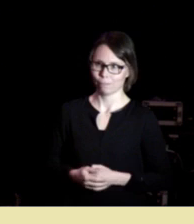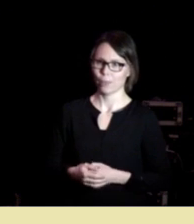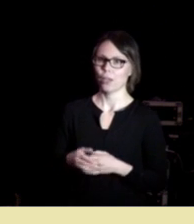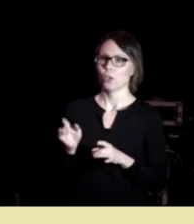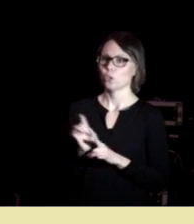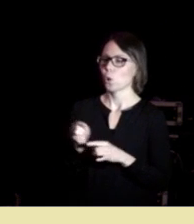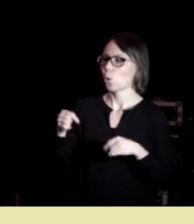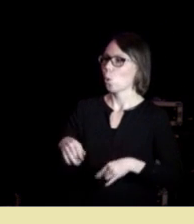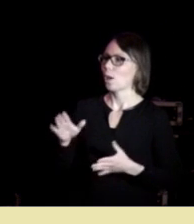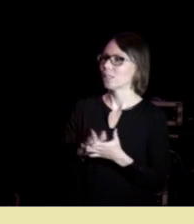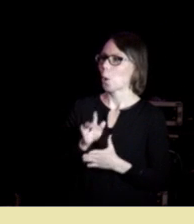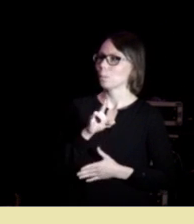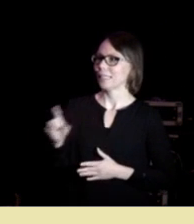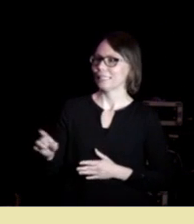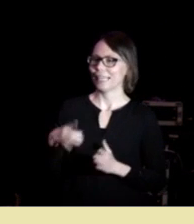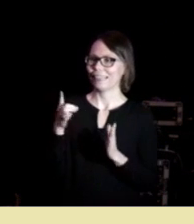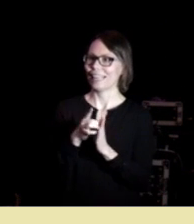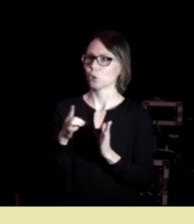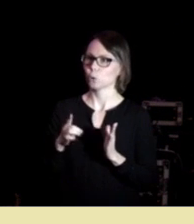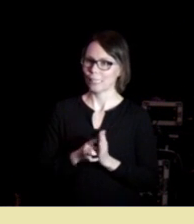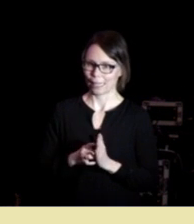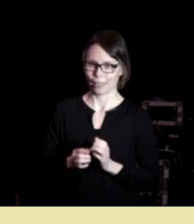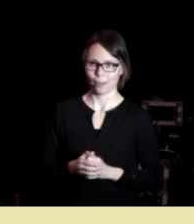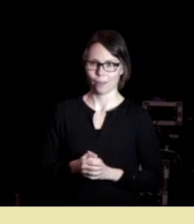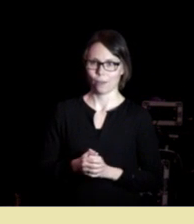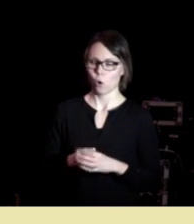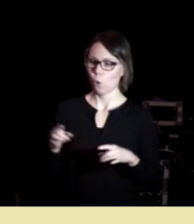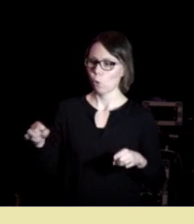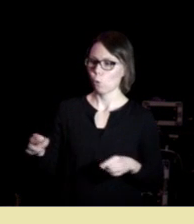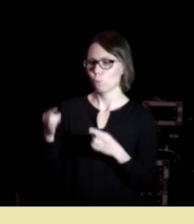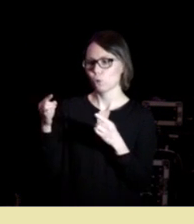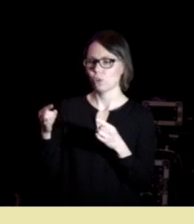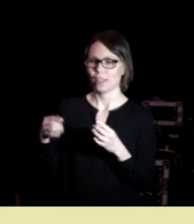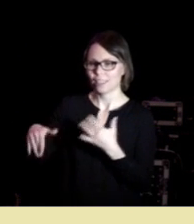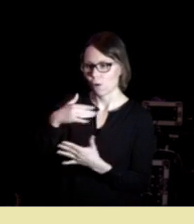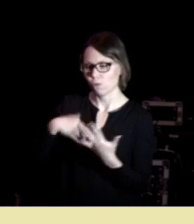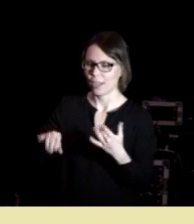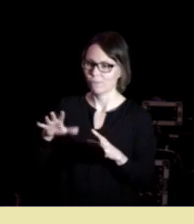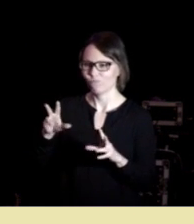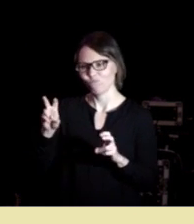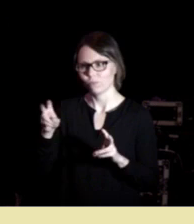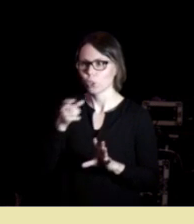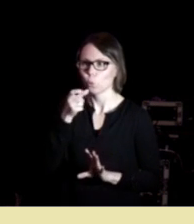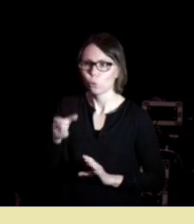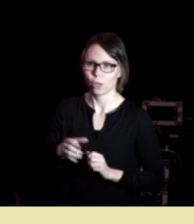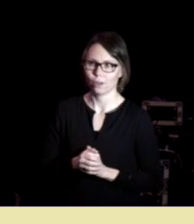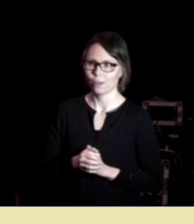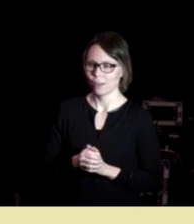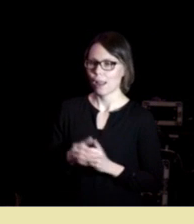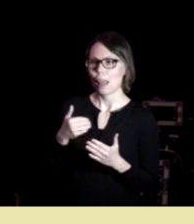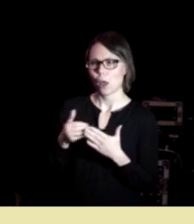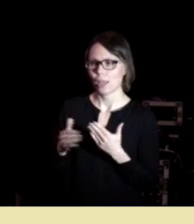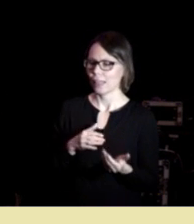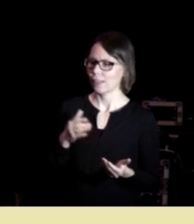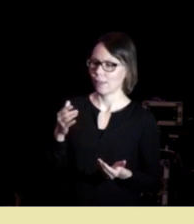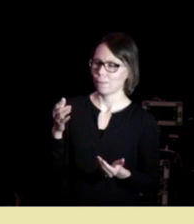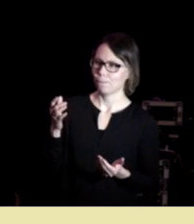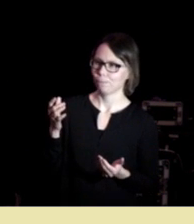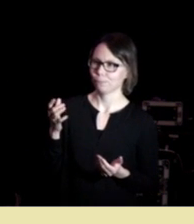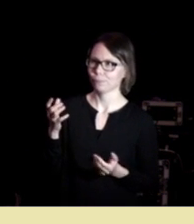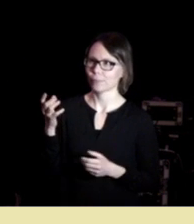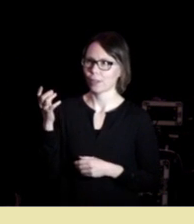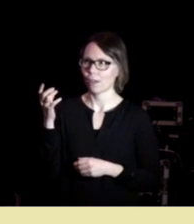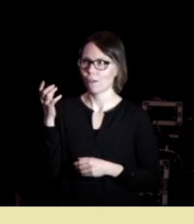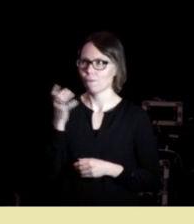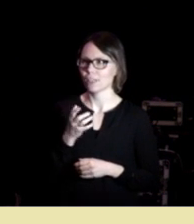samtidsdiagnostikk. Oppbrudssamfunnet er et slags ord man kunne lage en veldig fascinerende pols